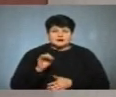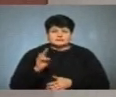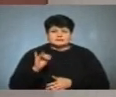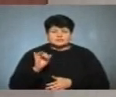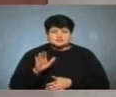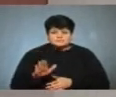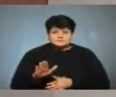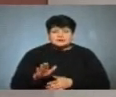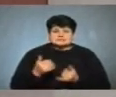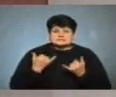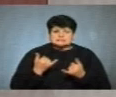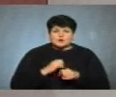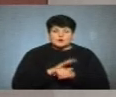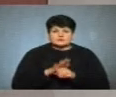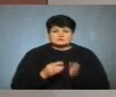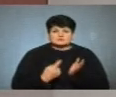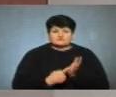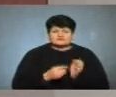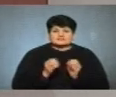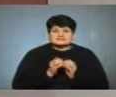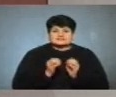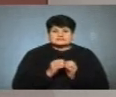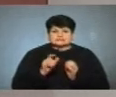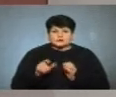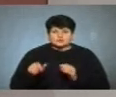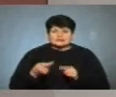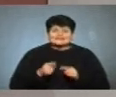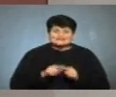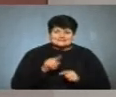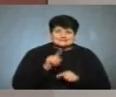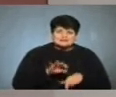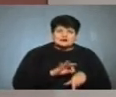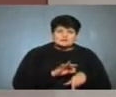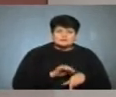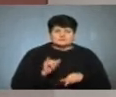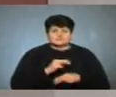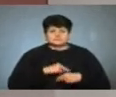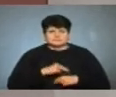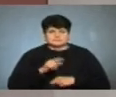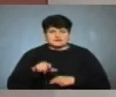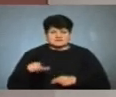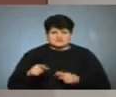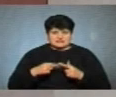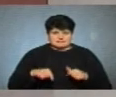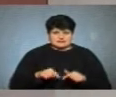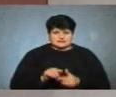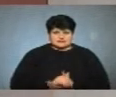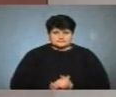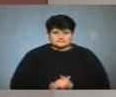За його словами, наразі коронавірус підтвердили у 10 людей. Це і пацієнти, і медпрацівники відділення, каже епідеміолог.